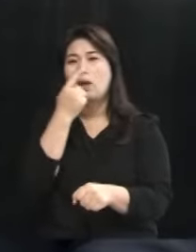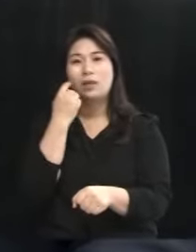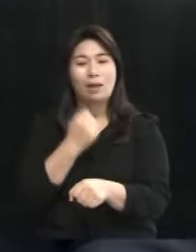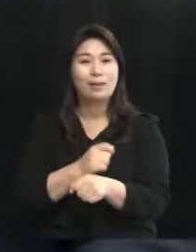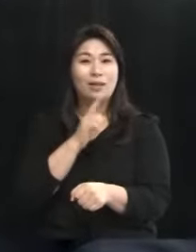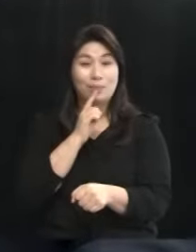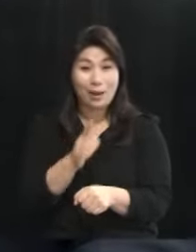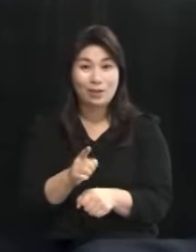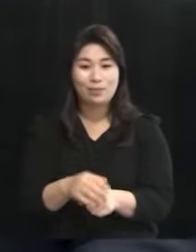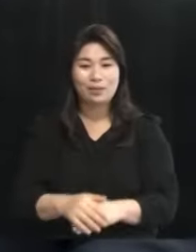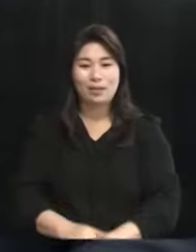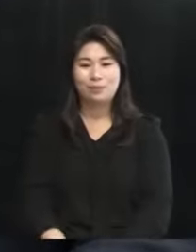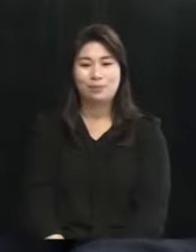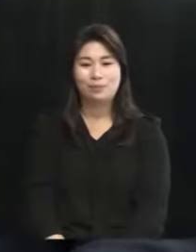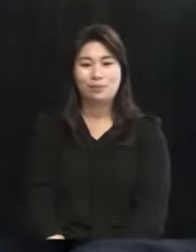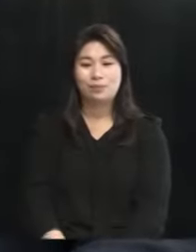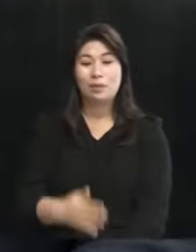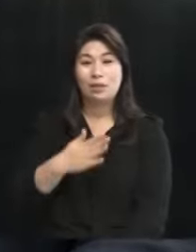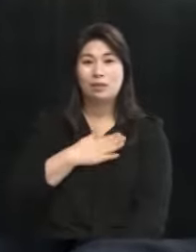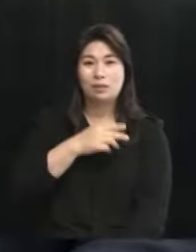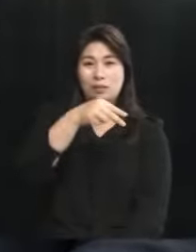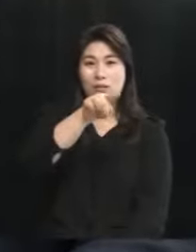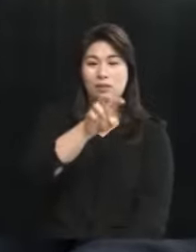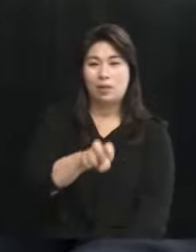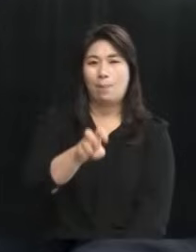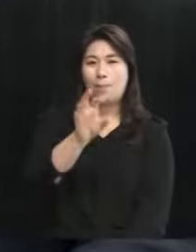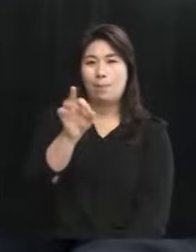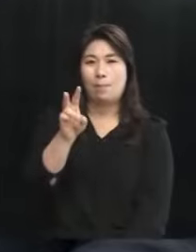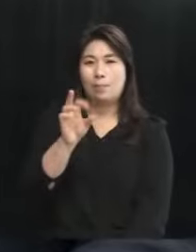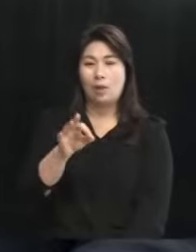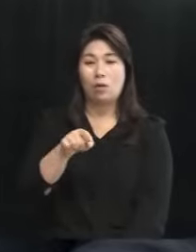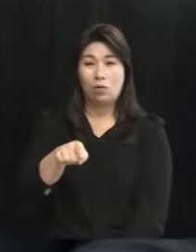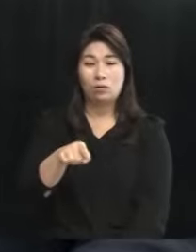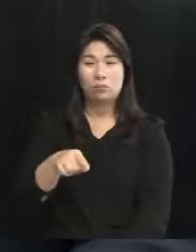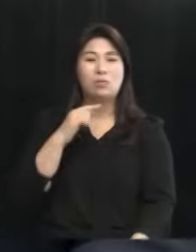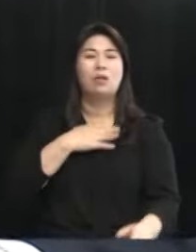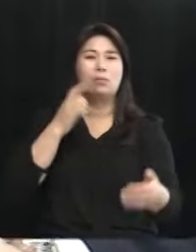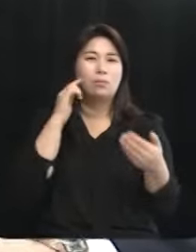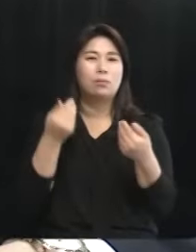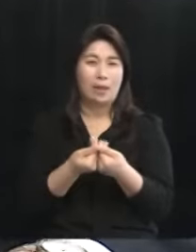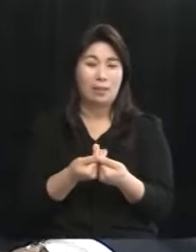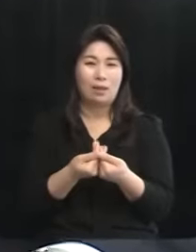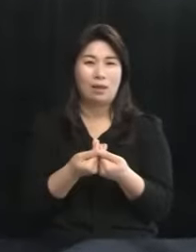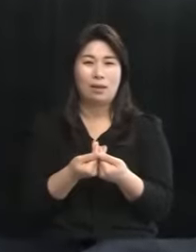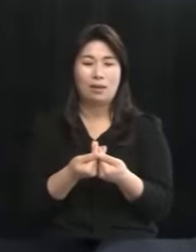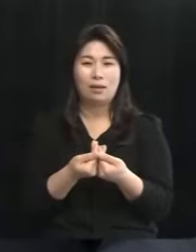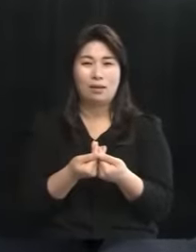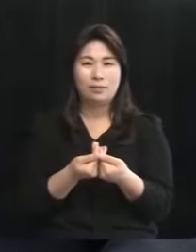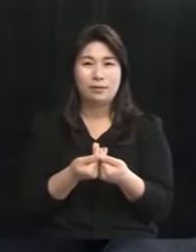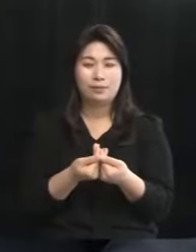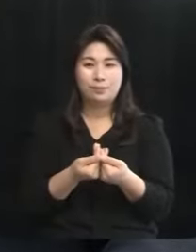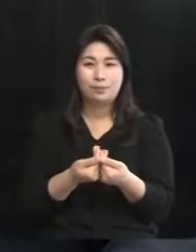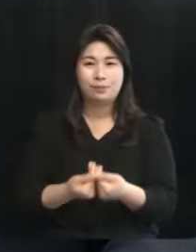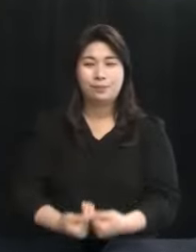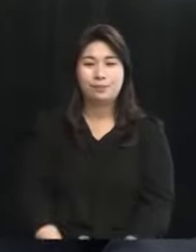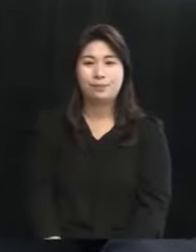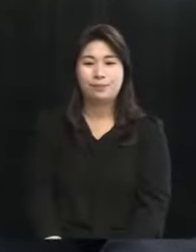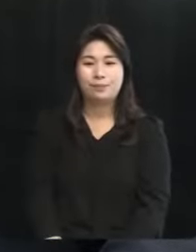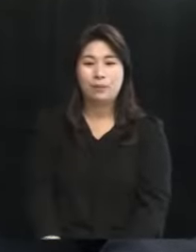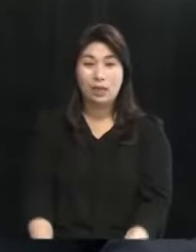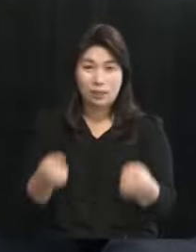저는 삼하 하수처리장에 대한 반대입니다 아까 김승훈 후보도 말씀하신 대로